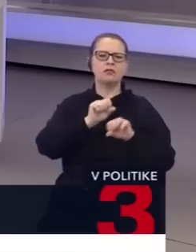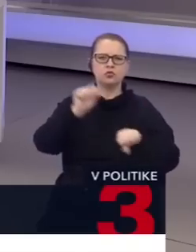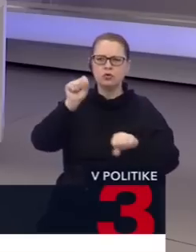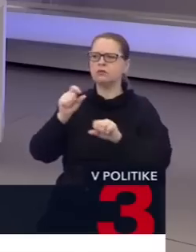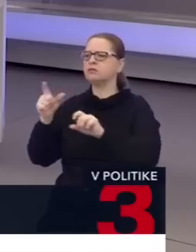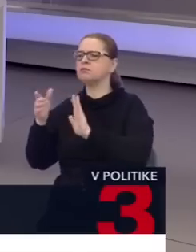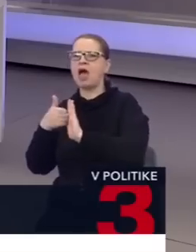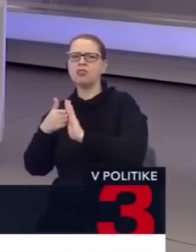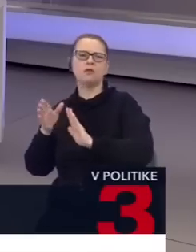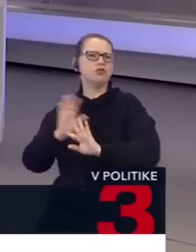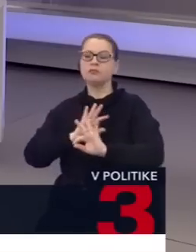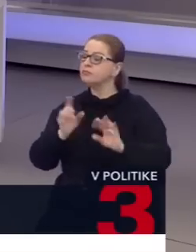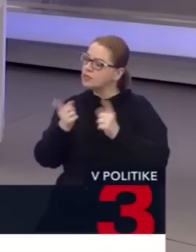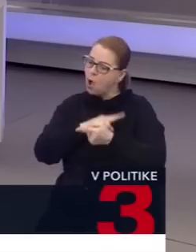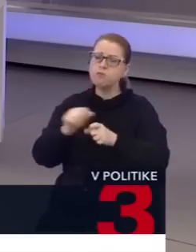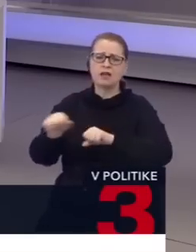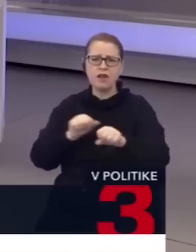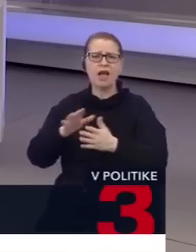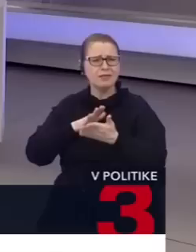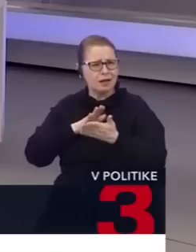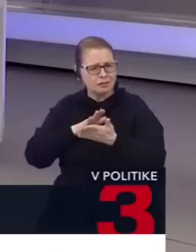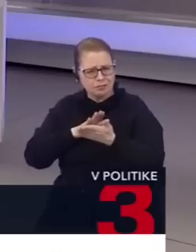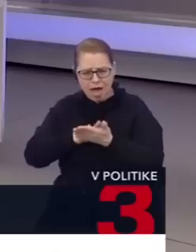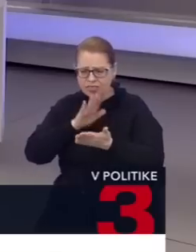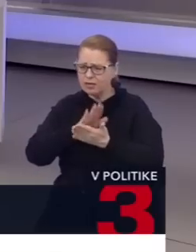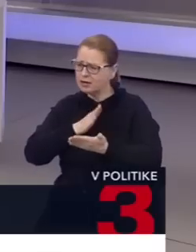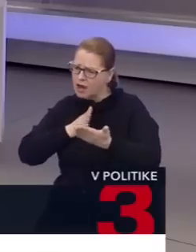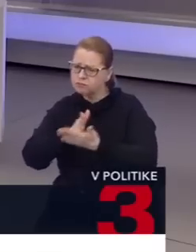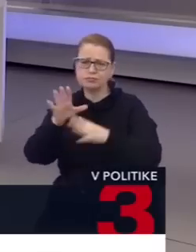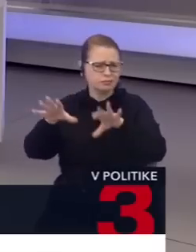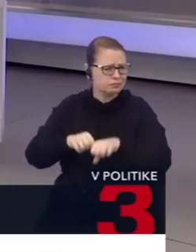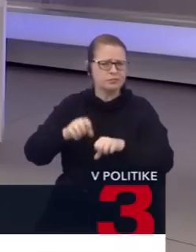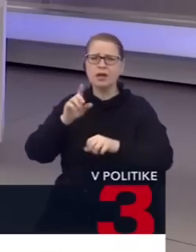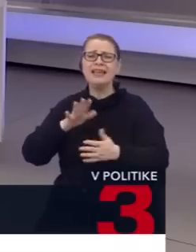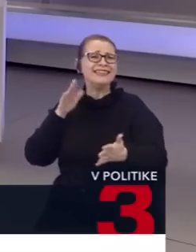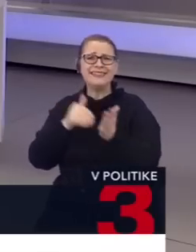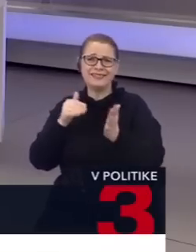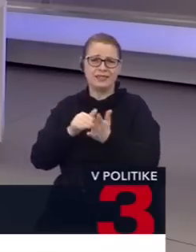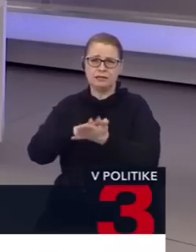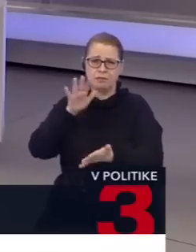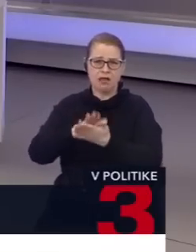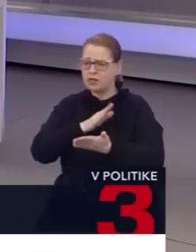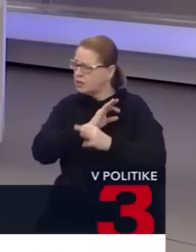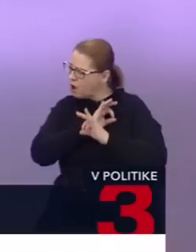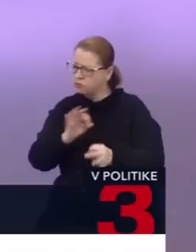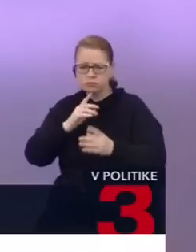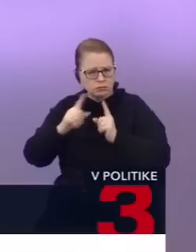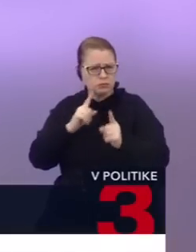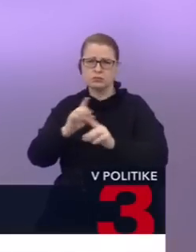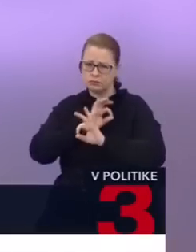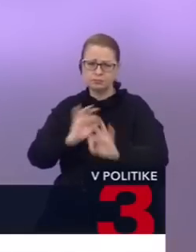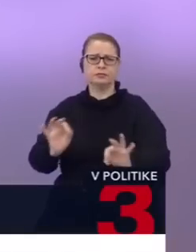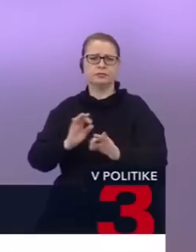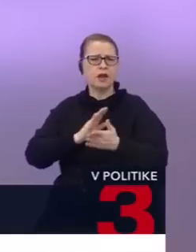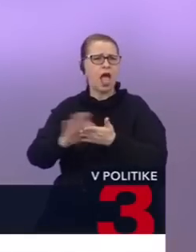naozaj v materiáli prechádzali hladko. A naozaj vyše tisíc materiálov nám prešlo úplne hladko. Čiže